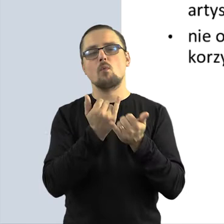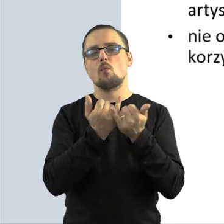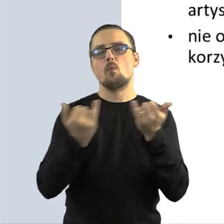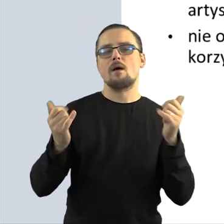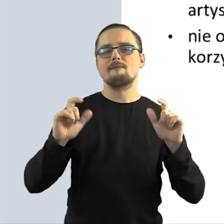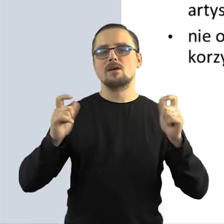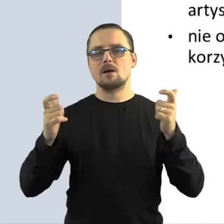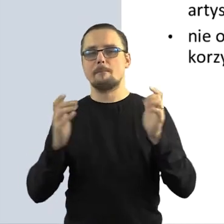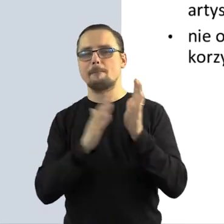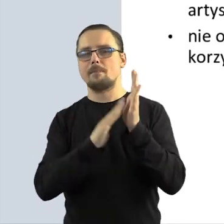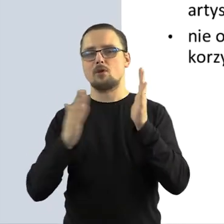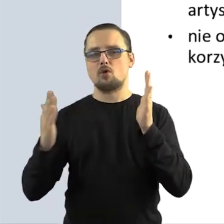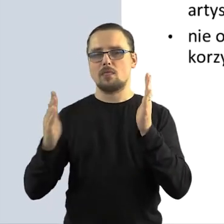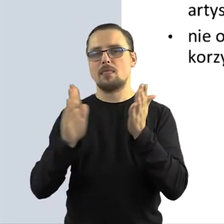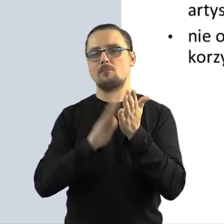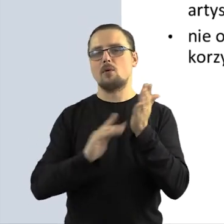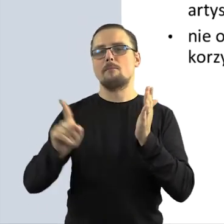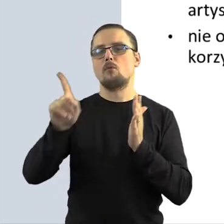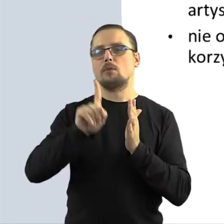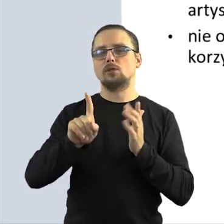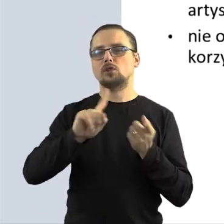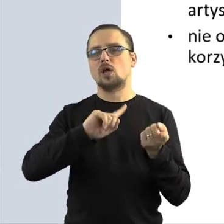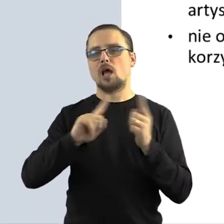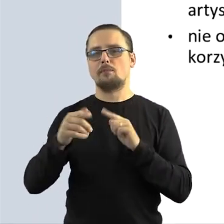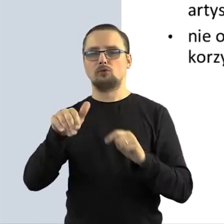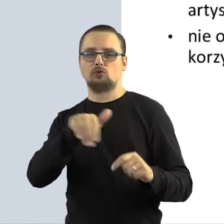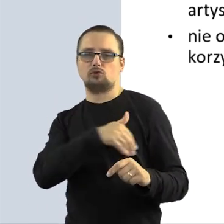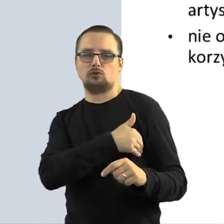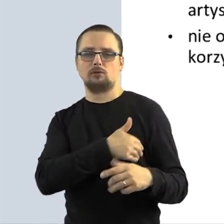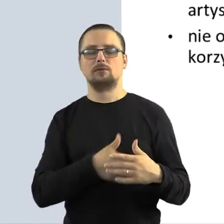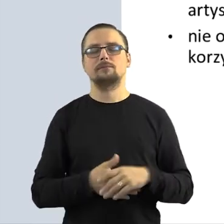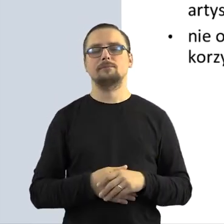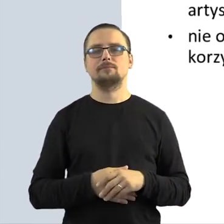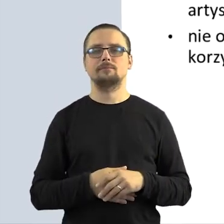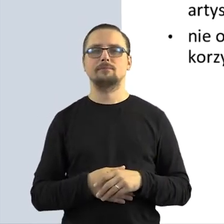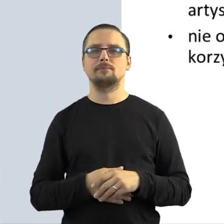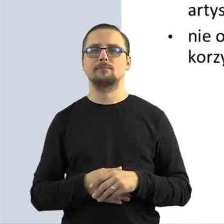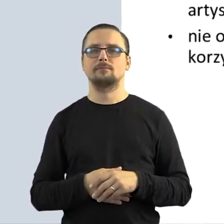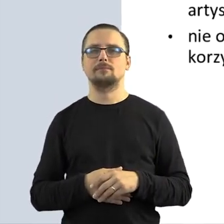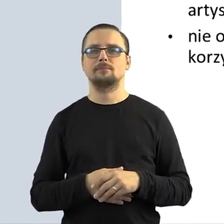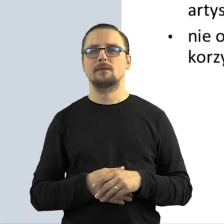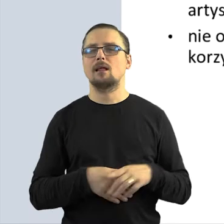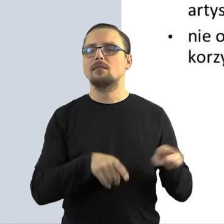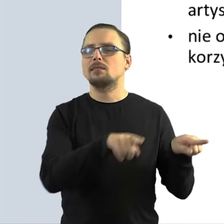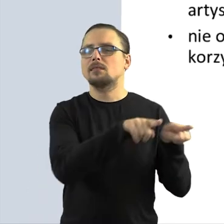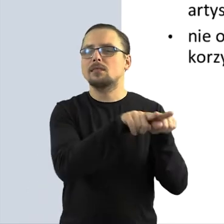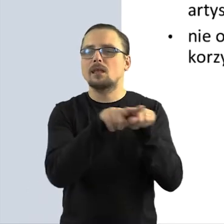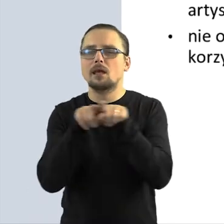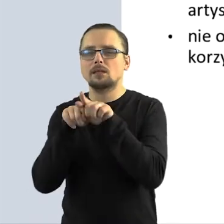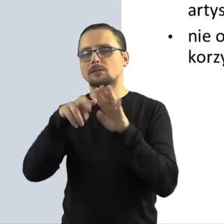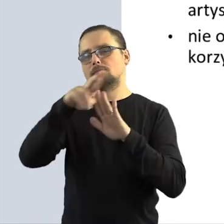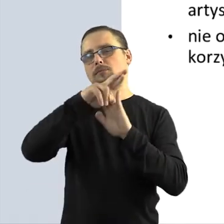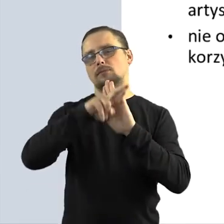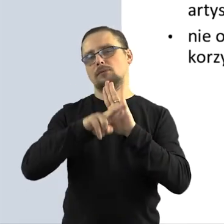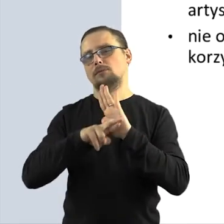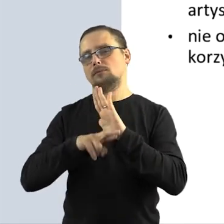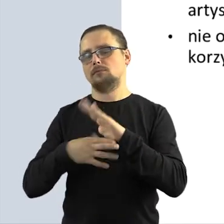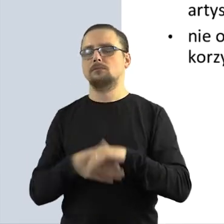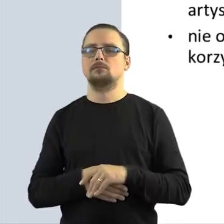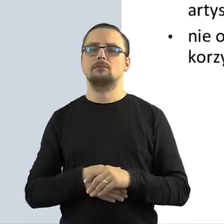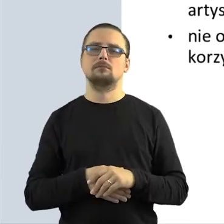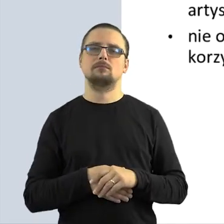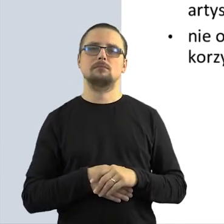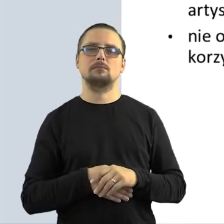jako biblioteka, czy to publiczna, czy szkolna. I tutaj te same zasady będą się dotyczyły